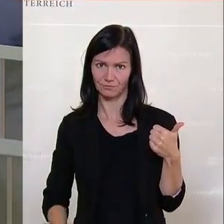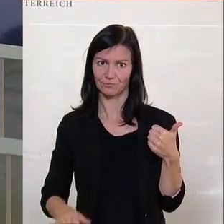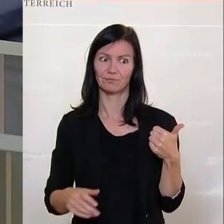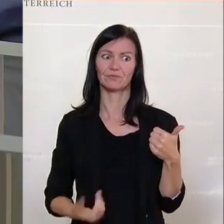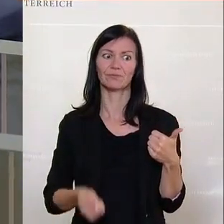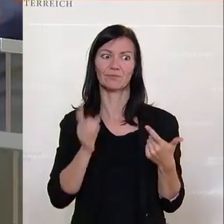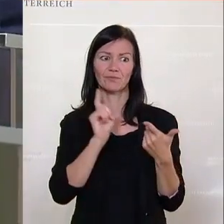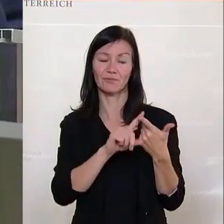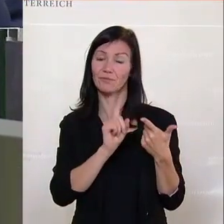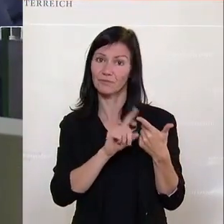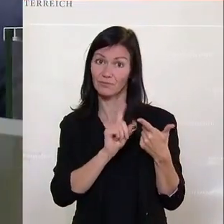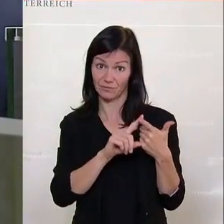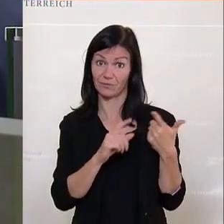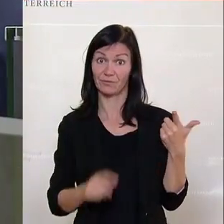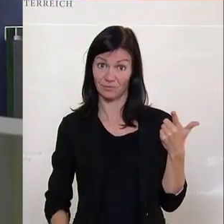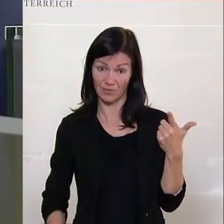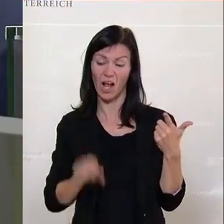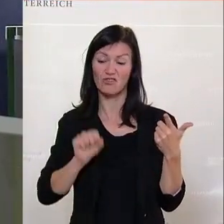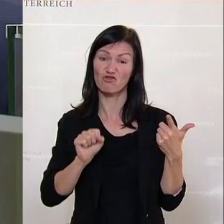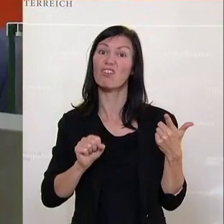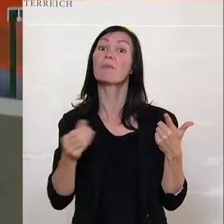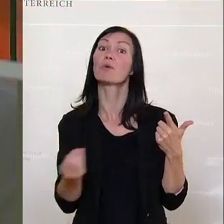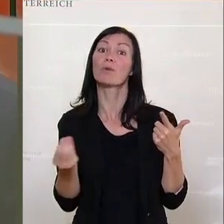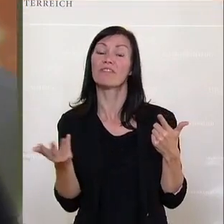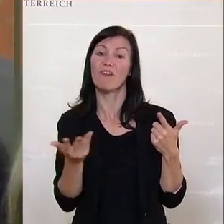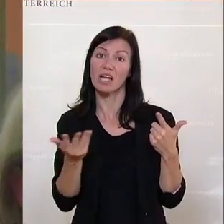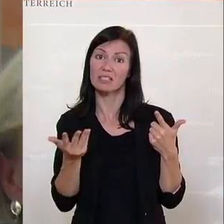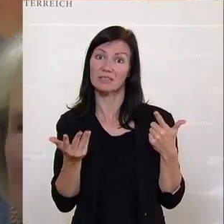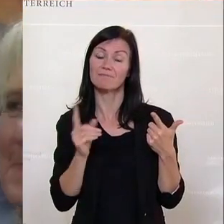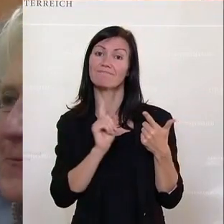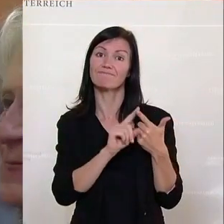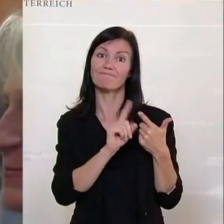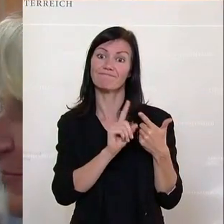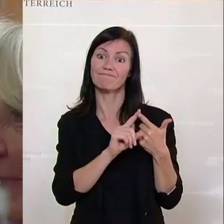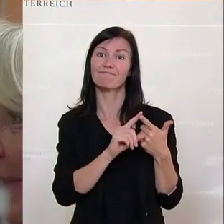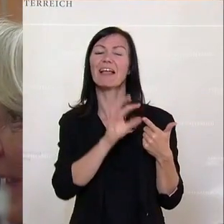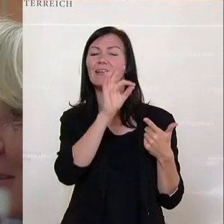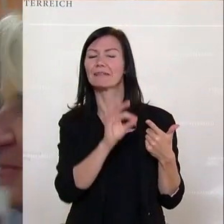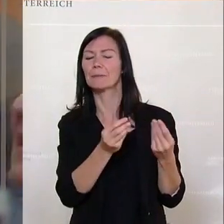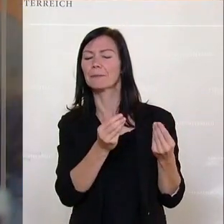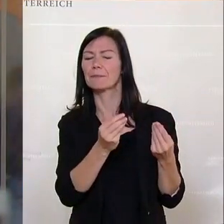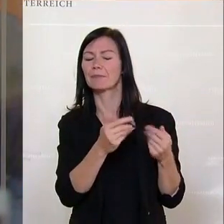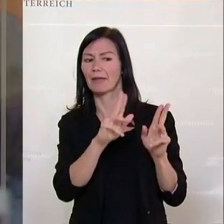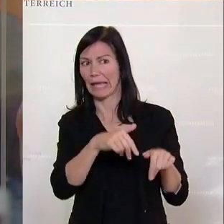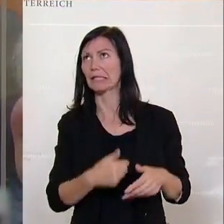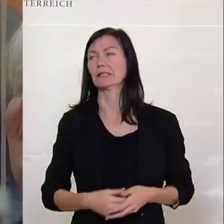Und zweitens, und zweitens, zweitens spürt sie ja, dass die Freiheitlichen Recht haben.